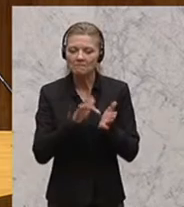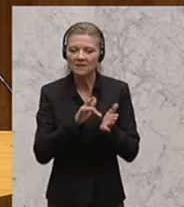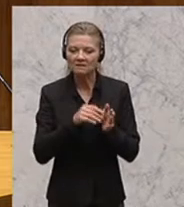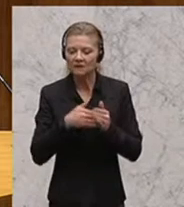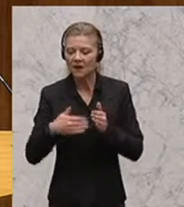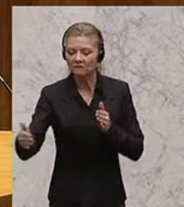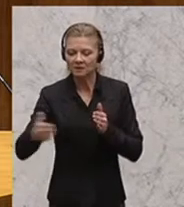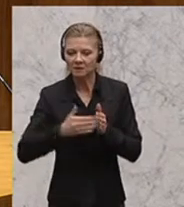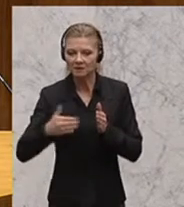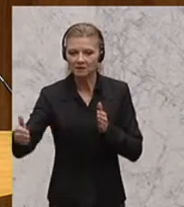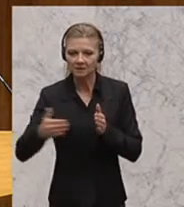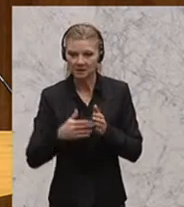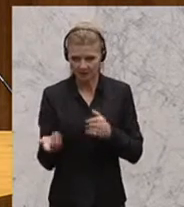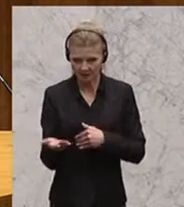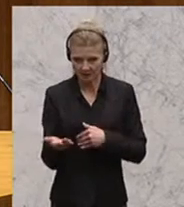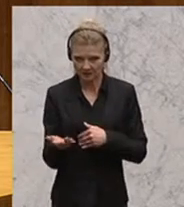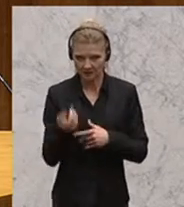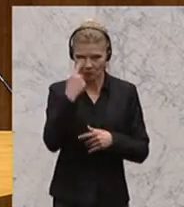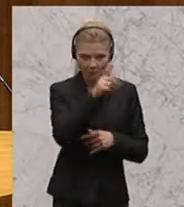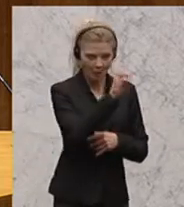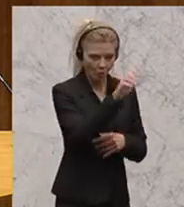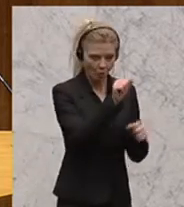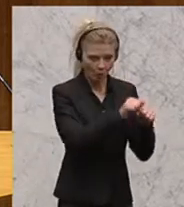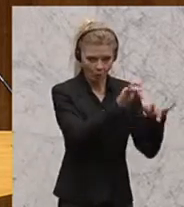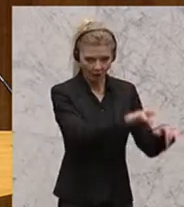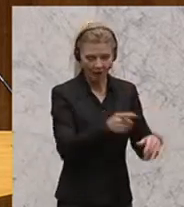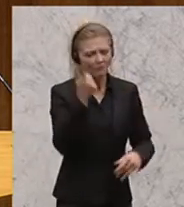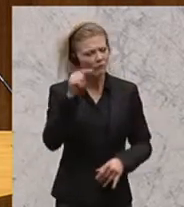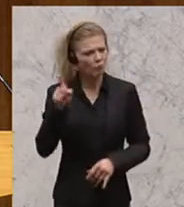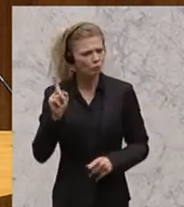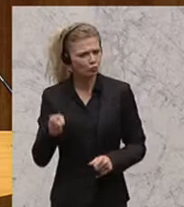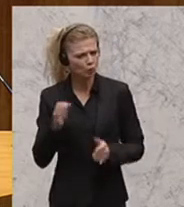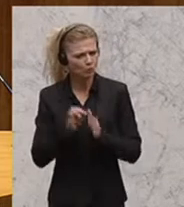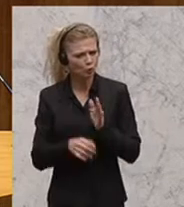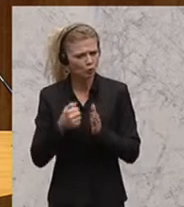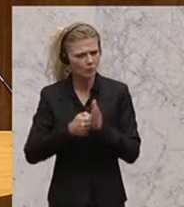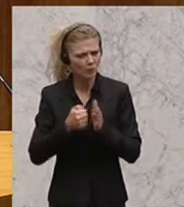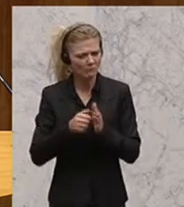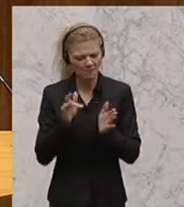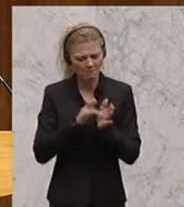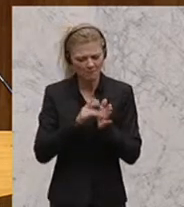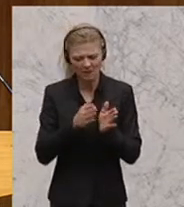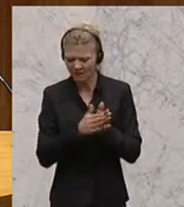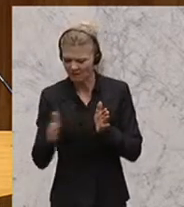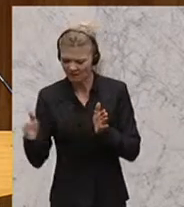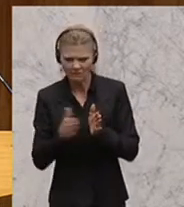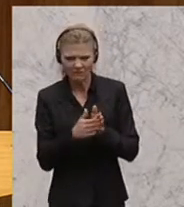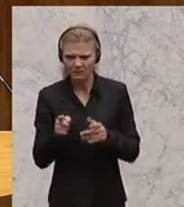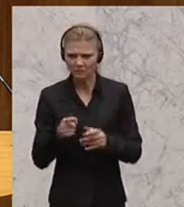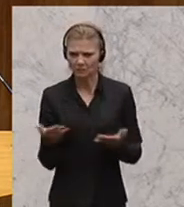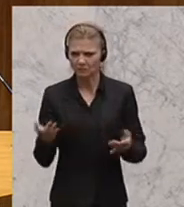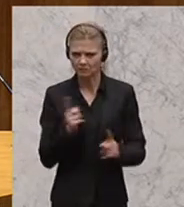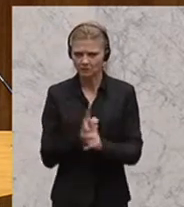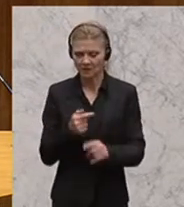Warum soll die Betrugsbekämpfung bei der Umsatzsteuer mittelfristig erfolgen? Wir Freiheitlichen fordern hier auf Nazarebene